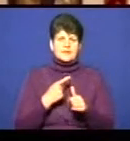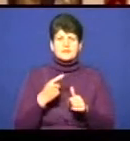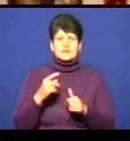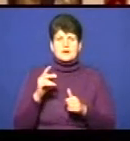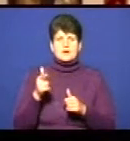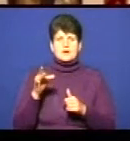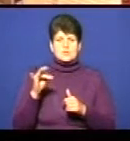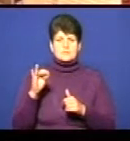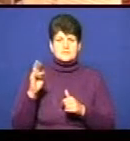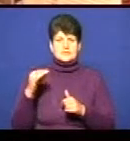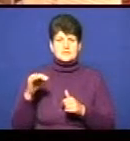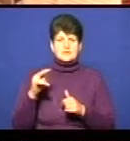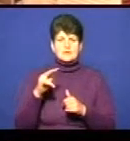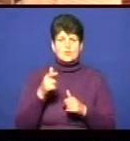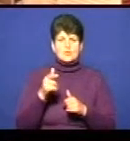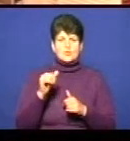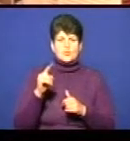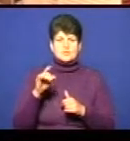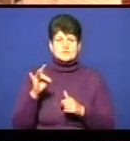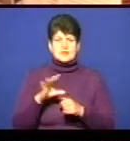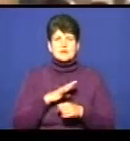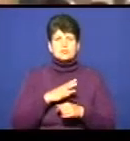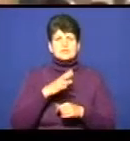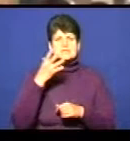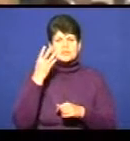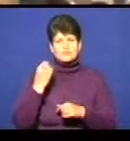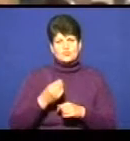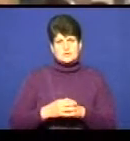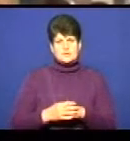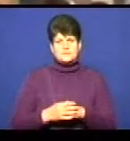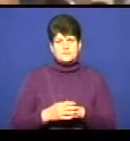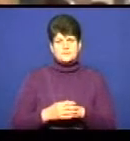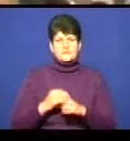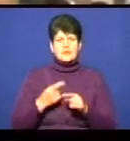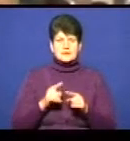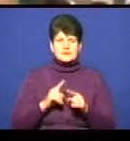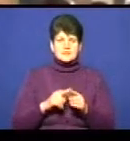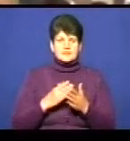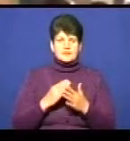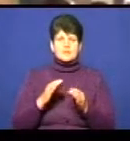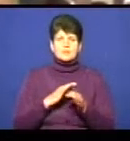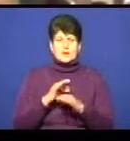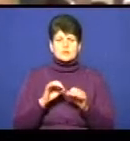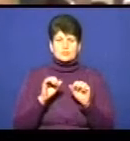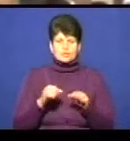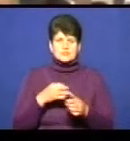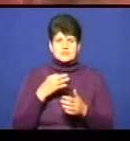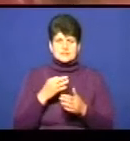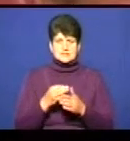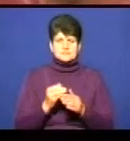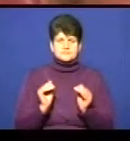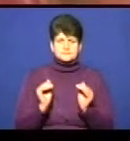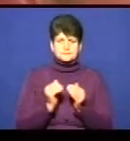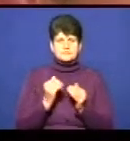Ратича, Лева Гузара, які були забуті. Це є проєкт, можемо так сказати, з локальної